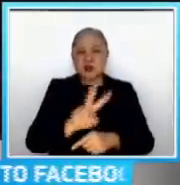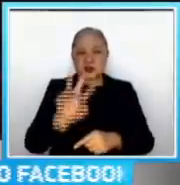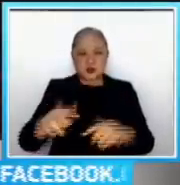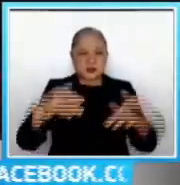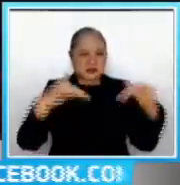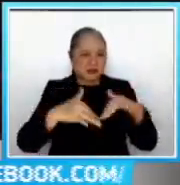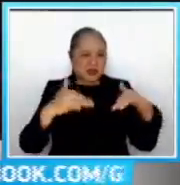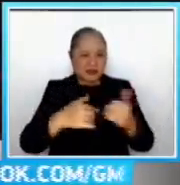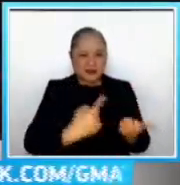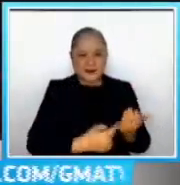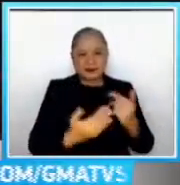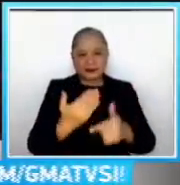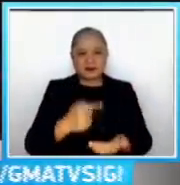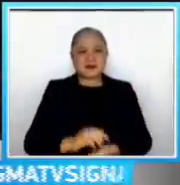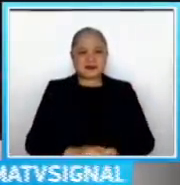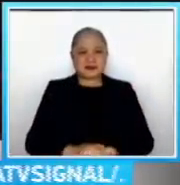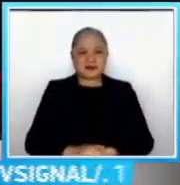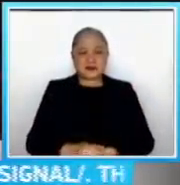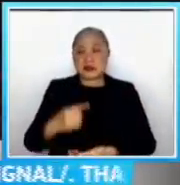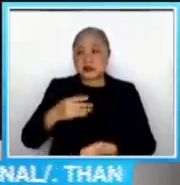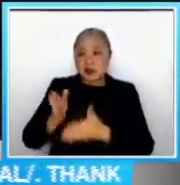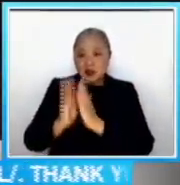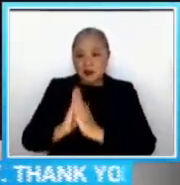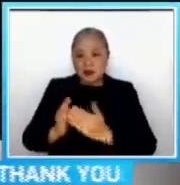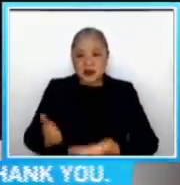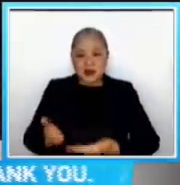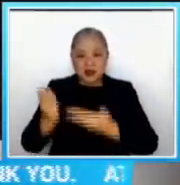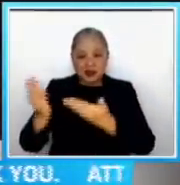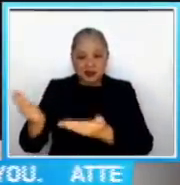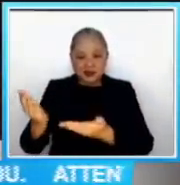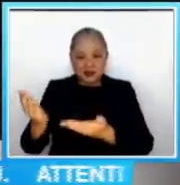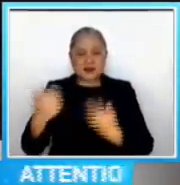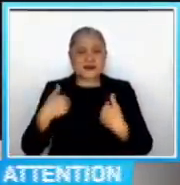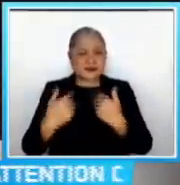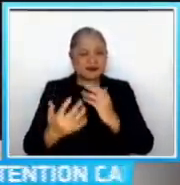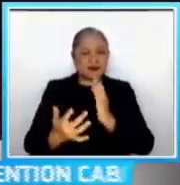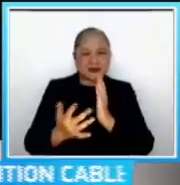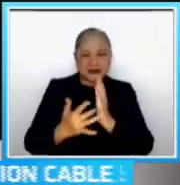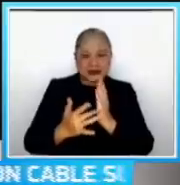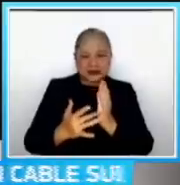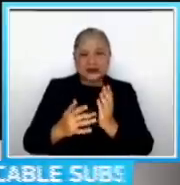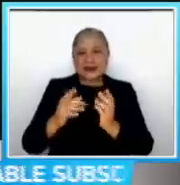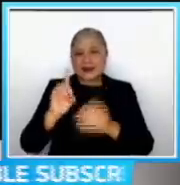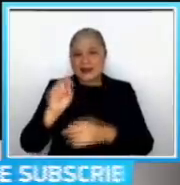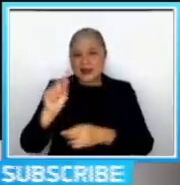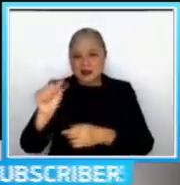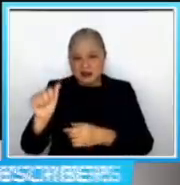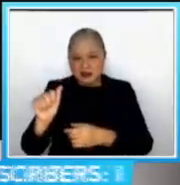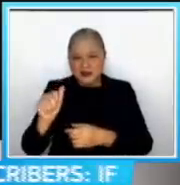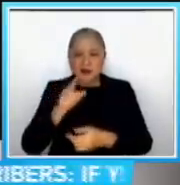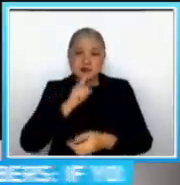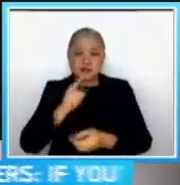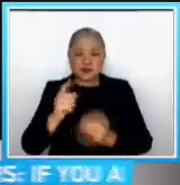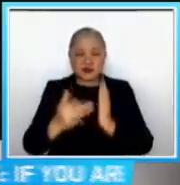additional submission of factual and technical data Is directed by the board